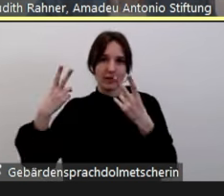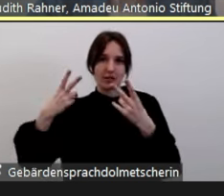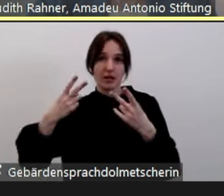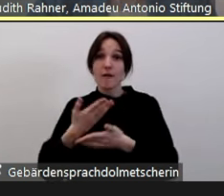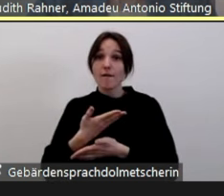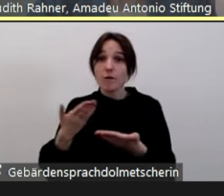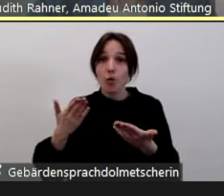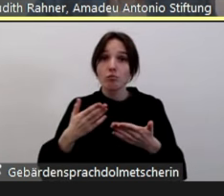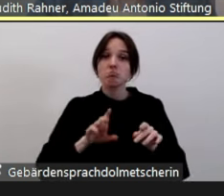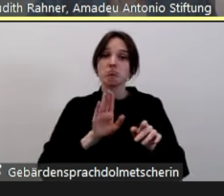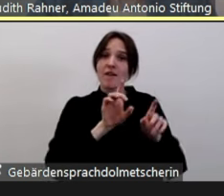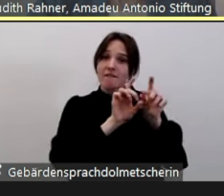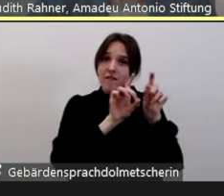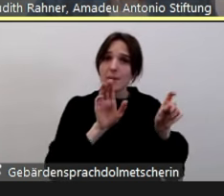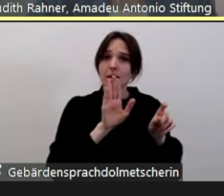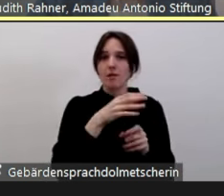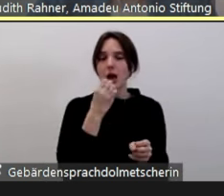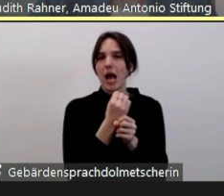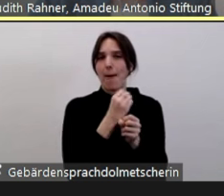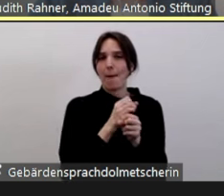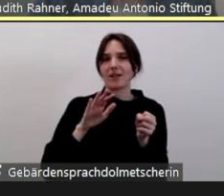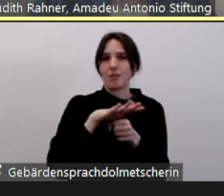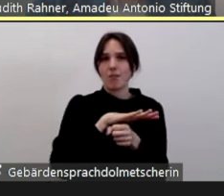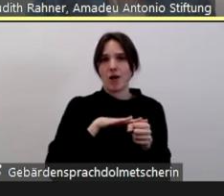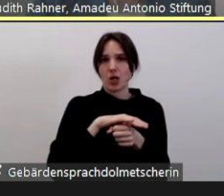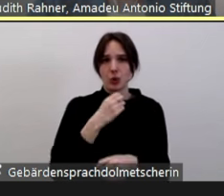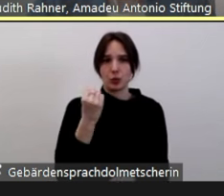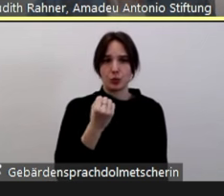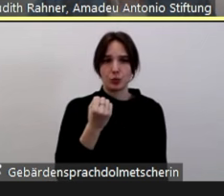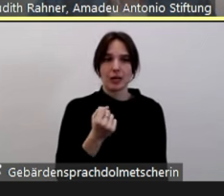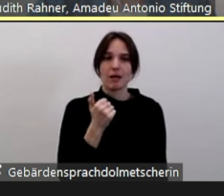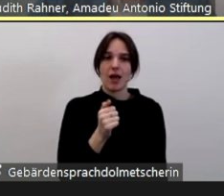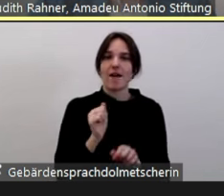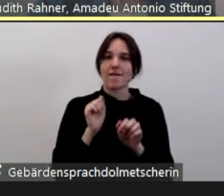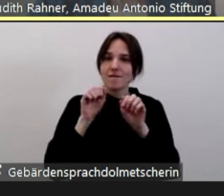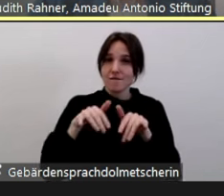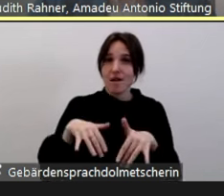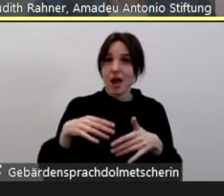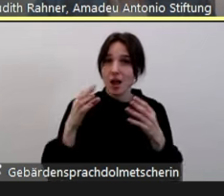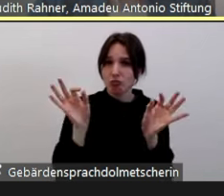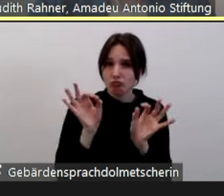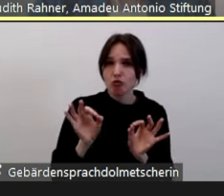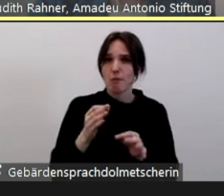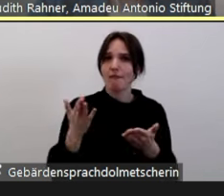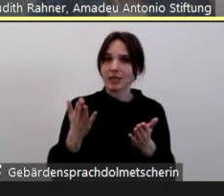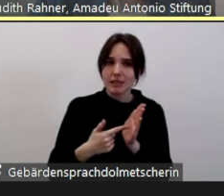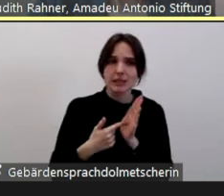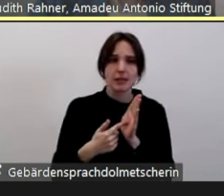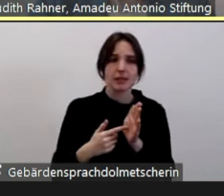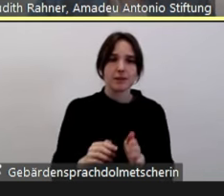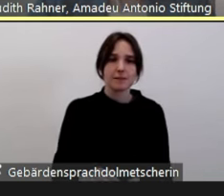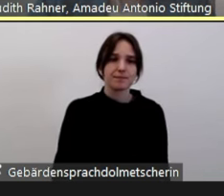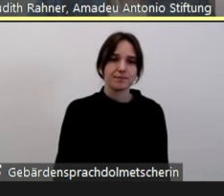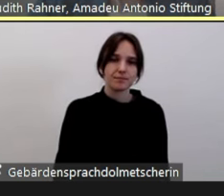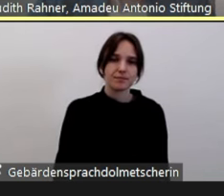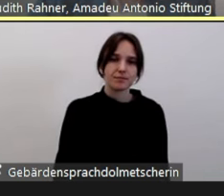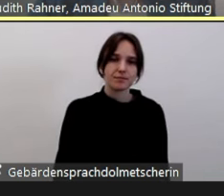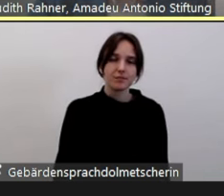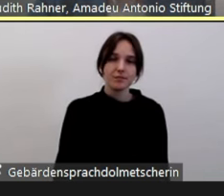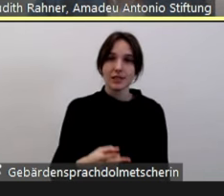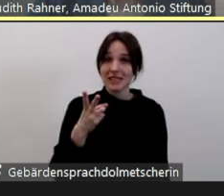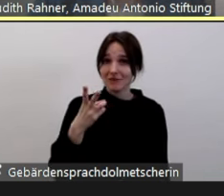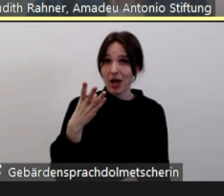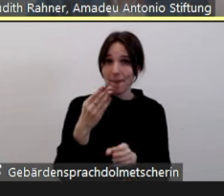Arbeitsstelle, da, wo sie eben arbeiten. Und ein Fall, der das besonders plastisch macht, ist beispielsweise in Schmierereien an einer